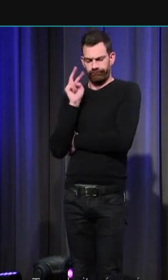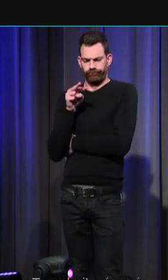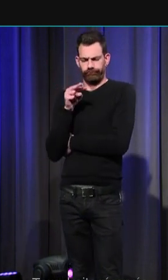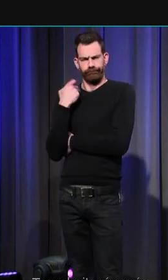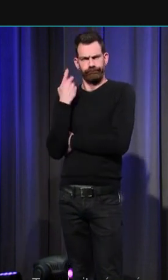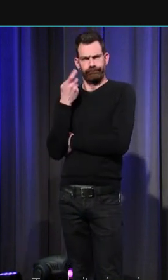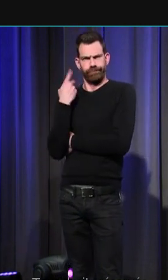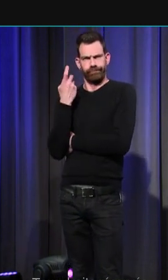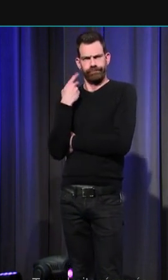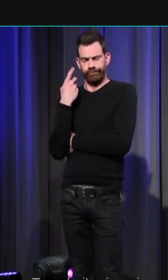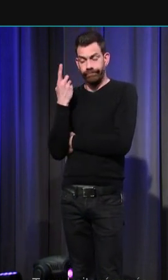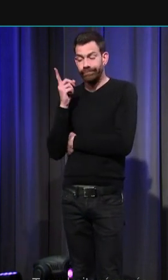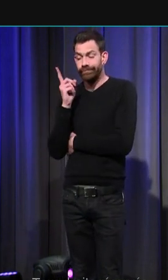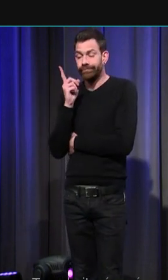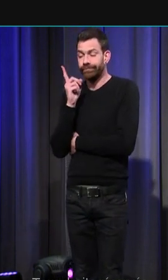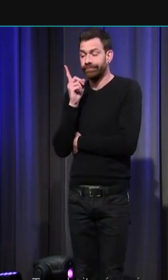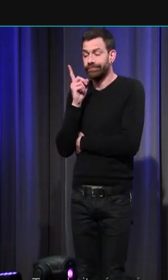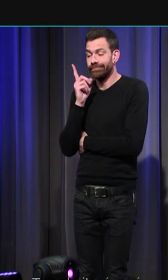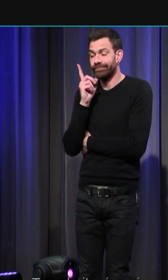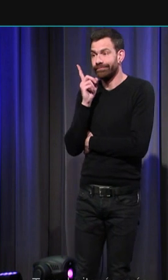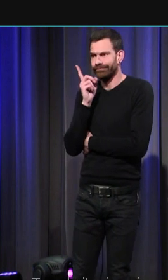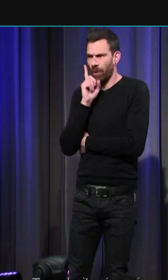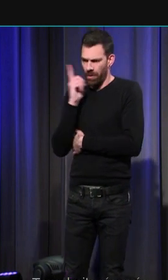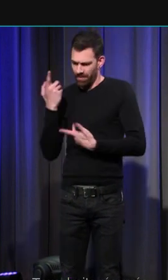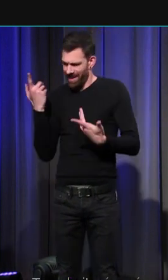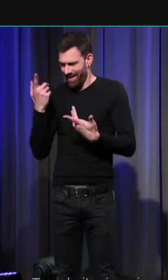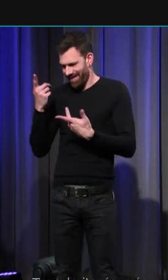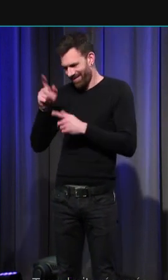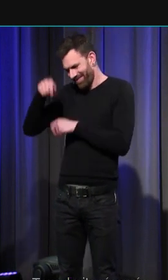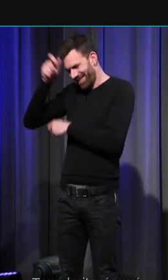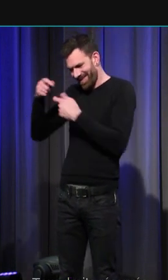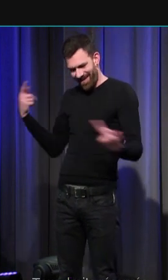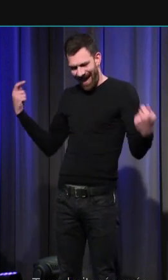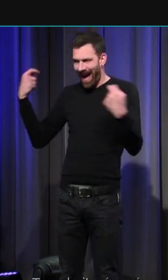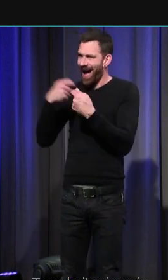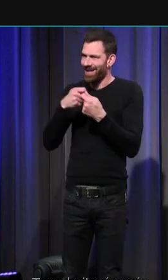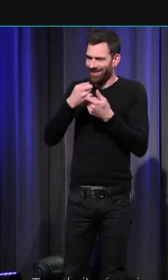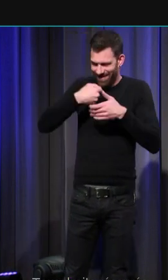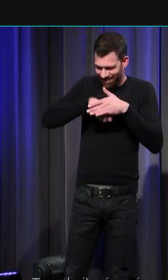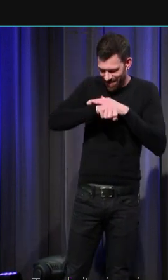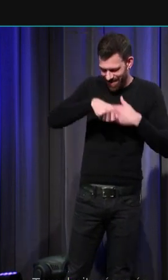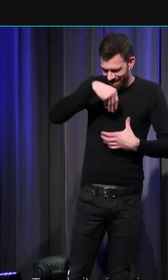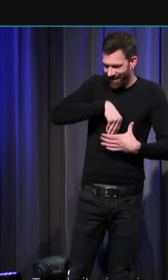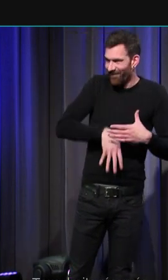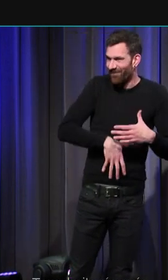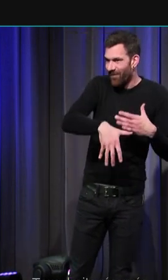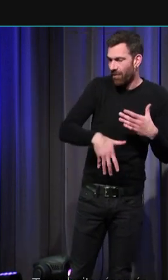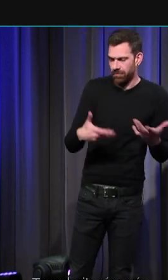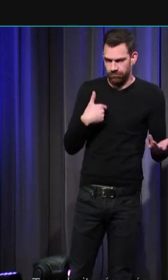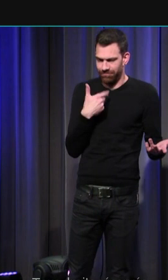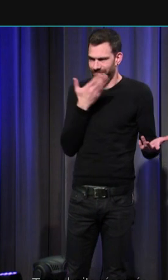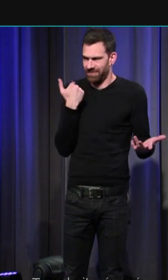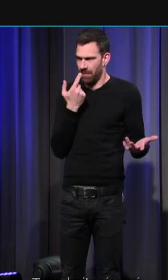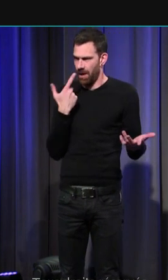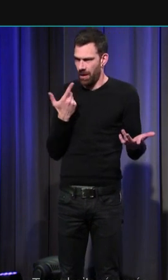pas de table de mesure pour travailler sur les fœtus on ne sait pas avec la taille des ossements de fœtus restituer un